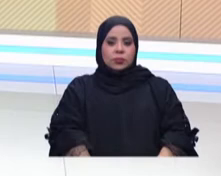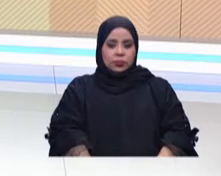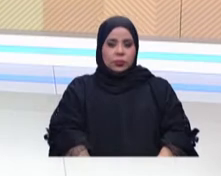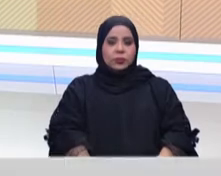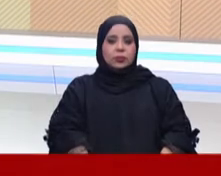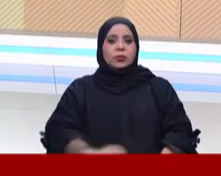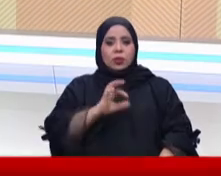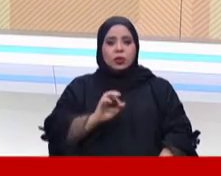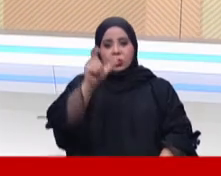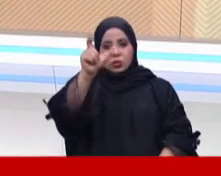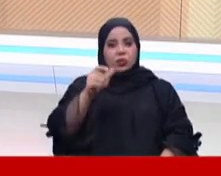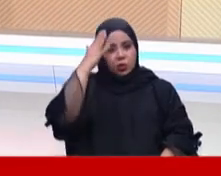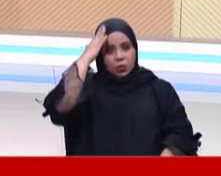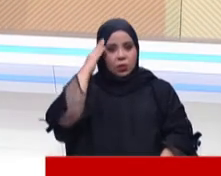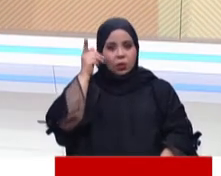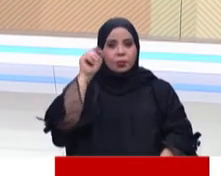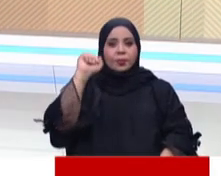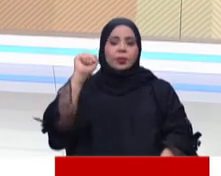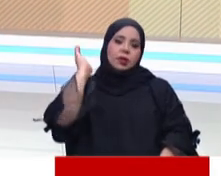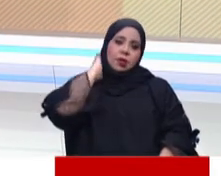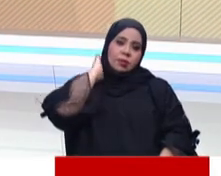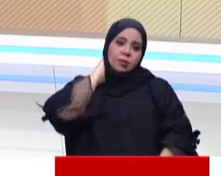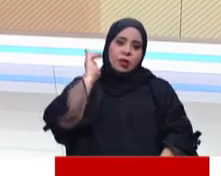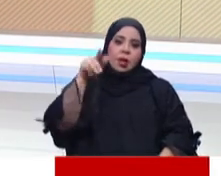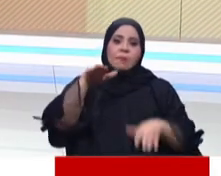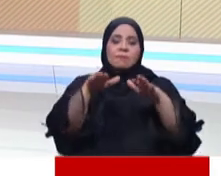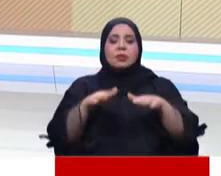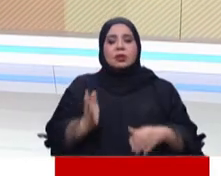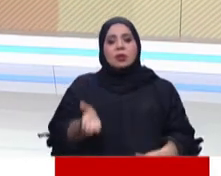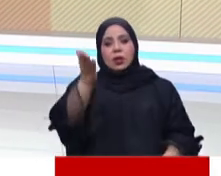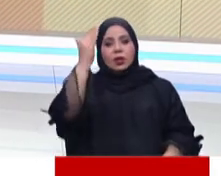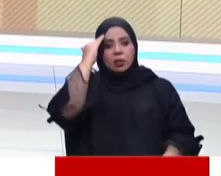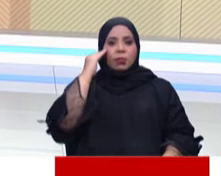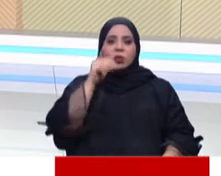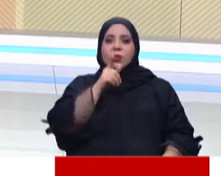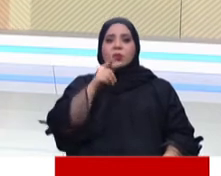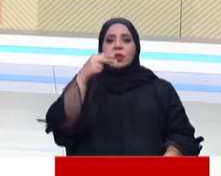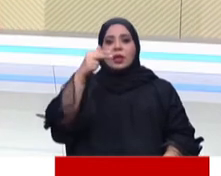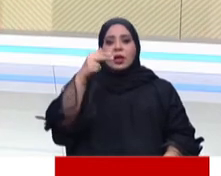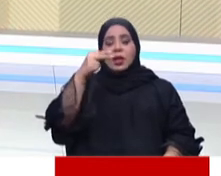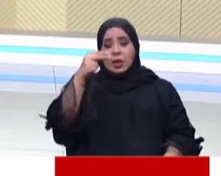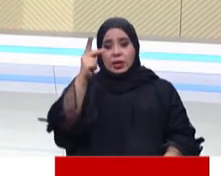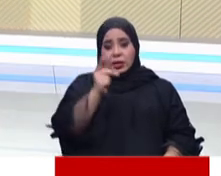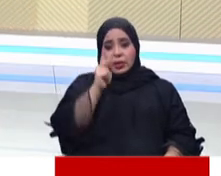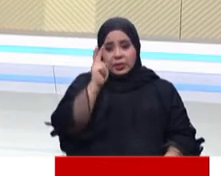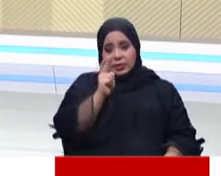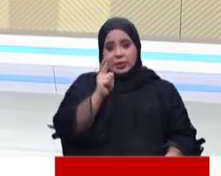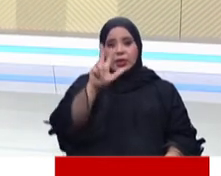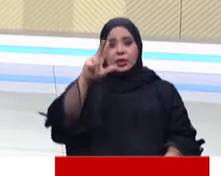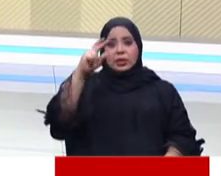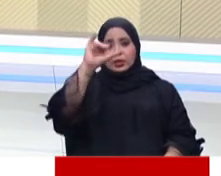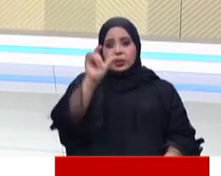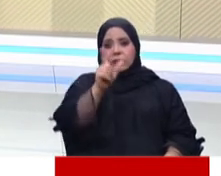أكد مستشار شؤون الأمانة العامة للمجلس الأعلى للمرأة عز الدين المؤيد تواصل برامج ونشاطات